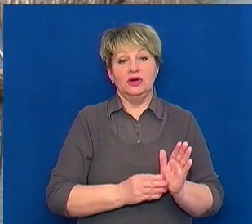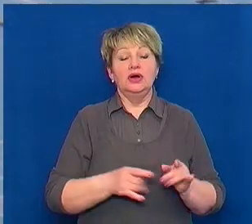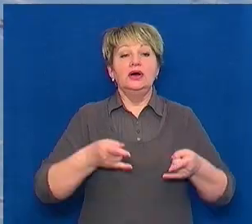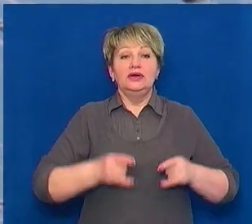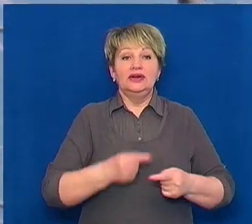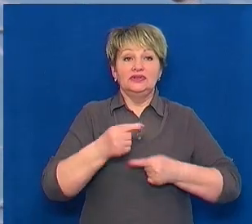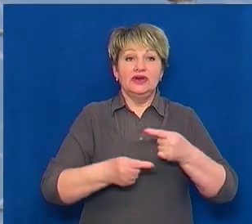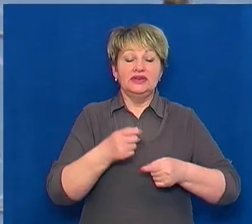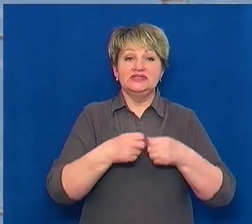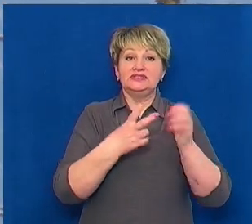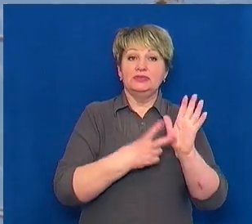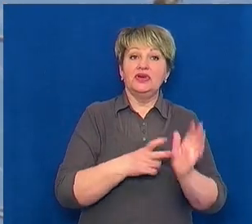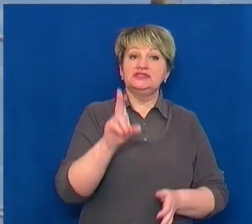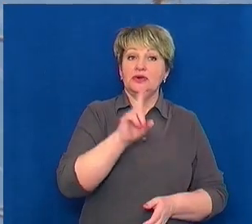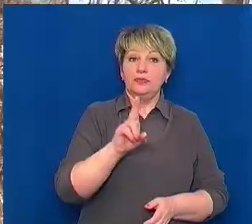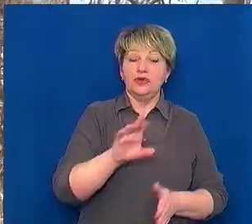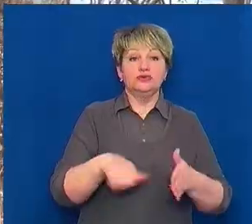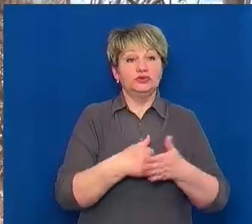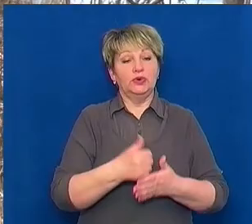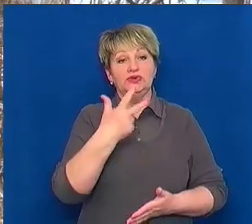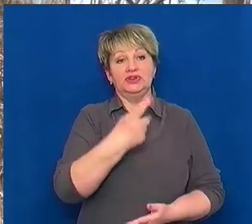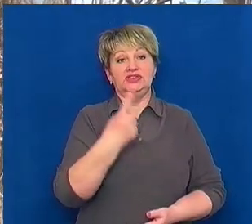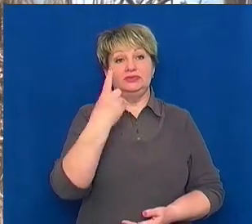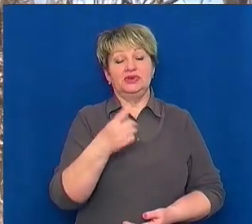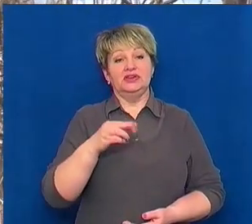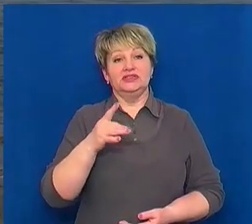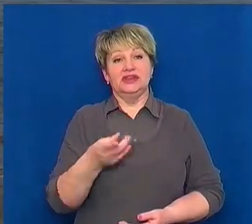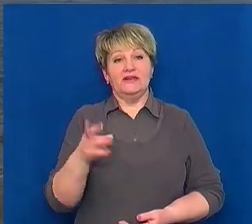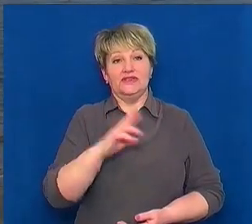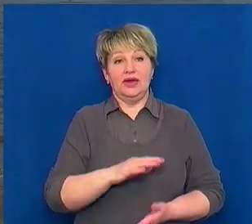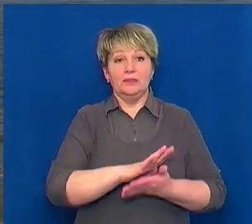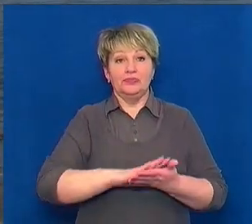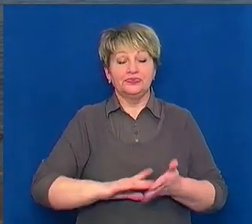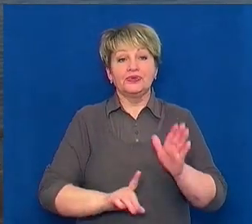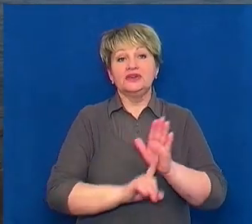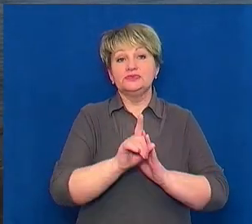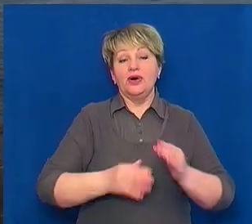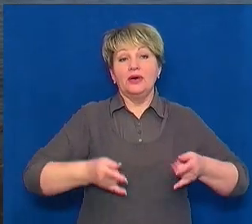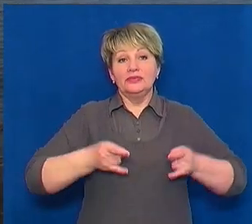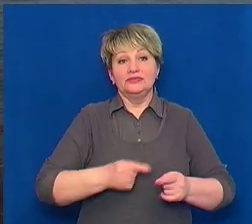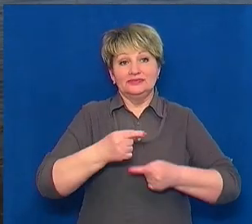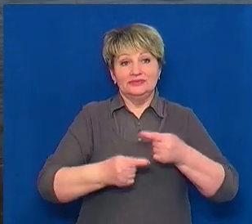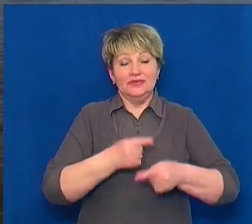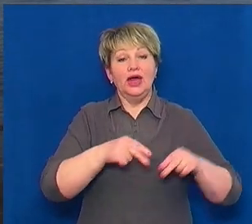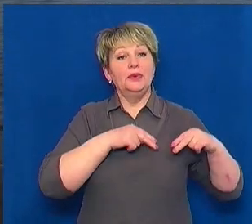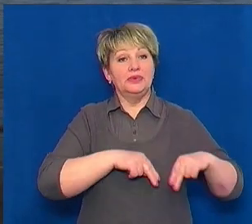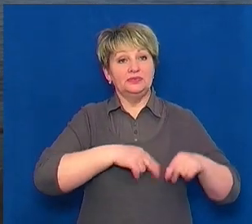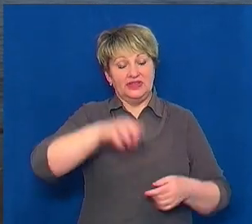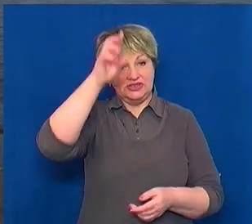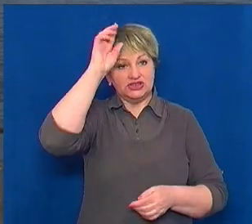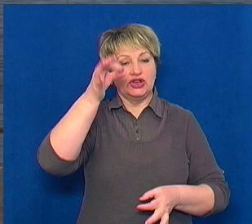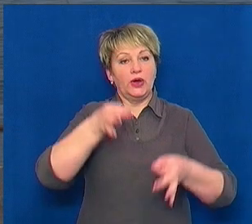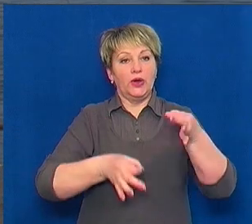березня і триватиме до 31 травня, каже Олександр Кужим. Із початку нерестового періоду працівники Державної